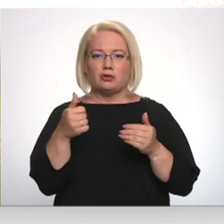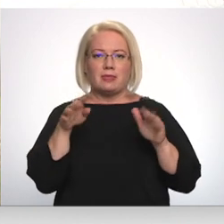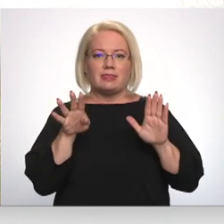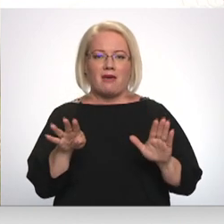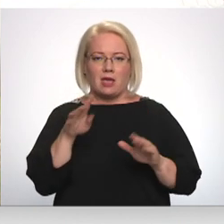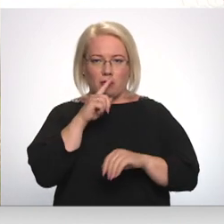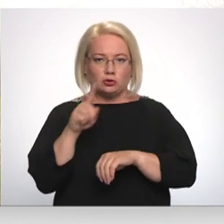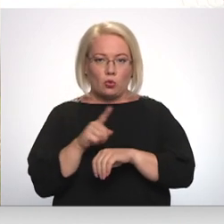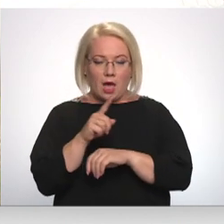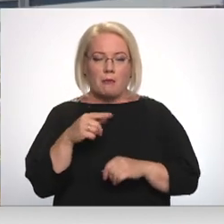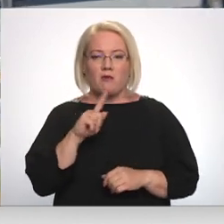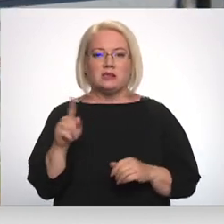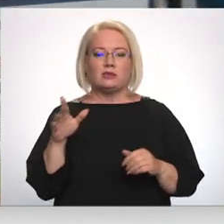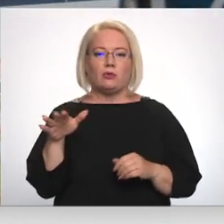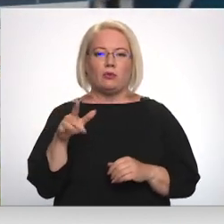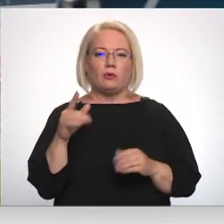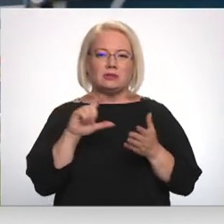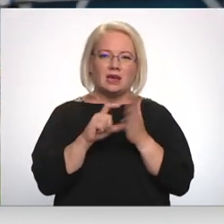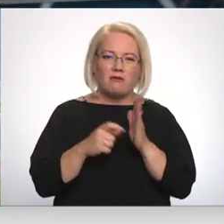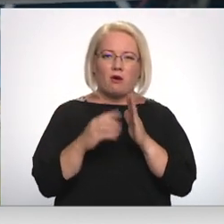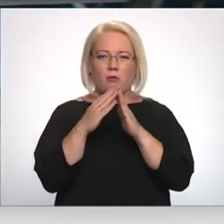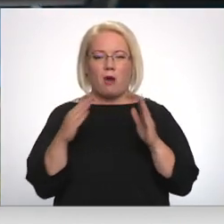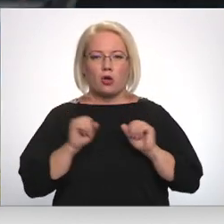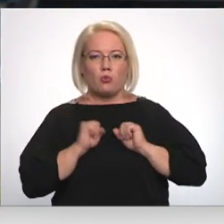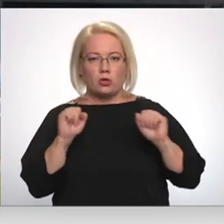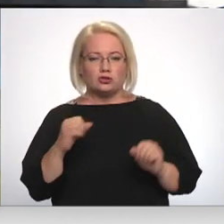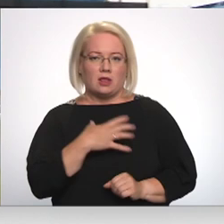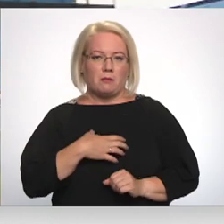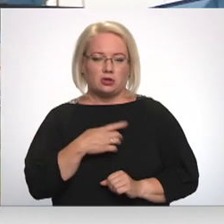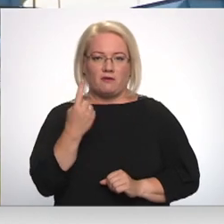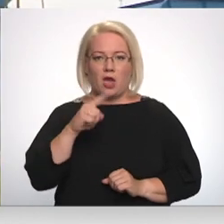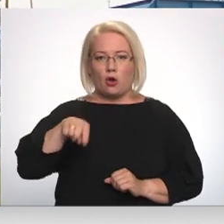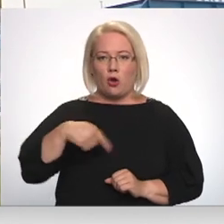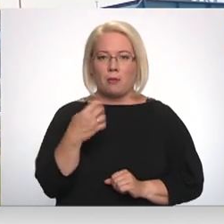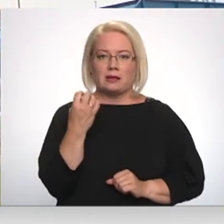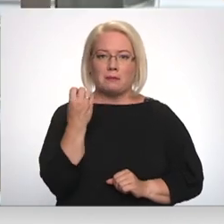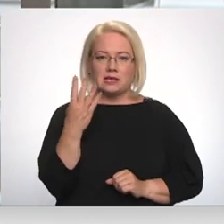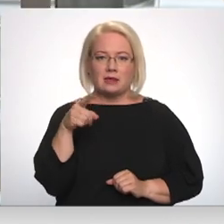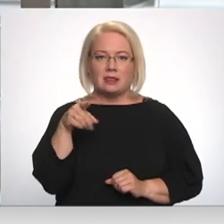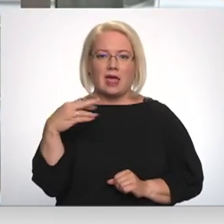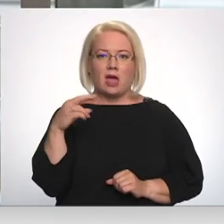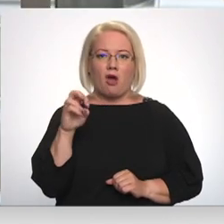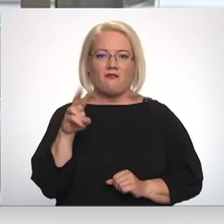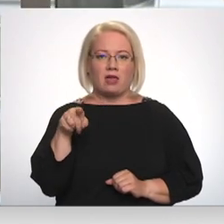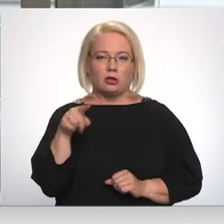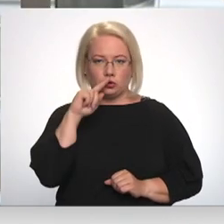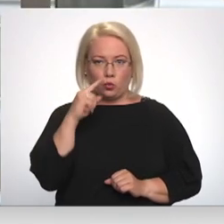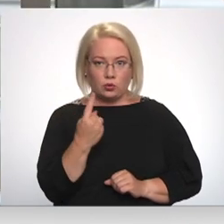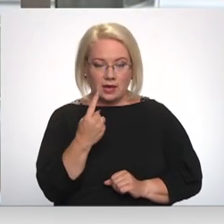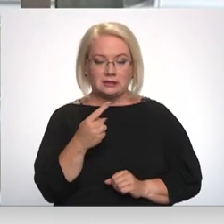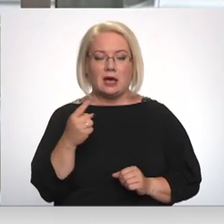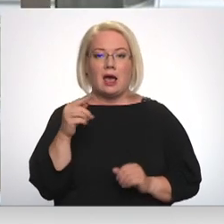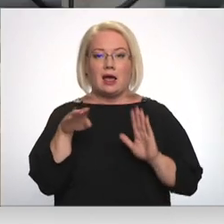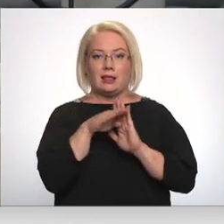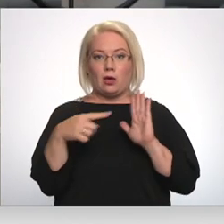visu Latvijas mājasēmniecību nodrošināšanai būtu nepieciešamas 1,15 terawattstundas. Saskaņā ar likumu šādā